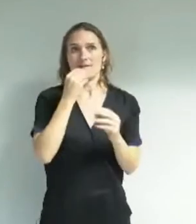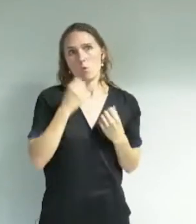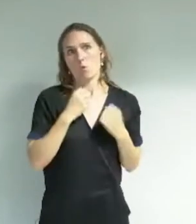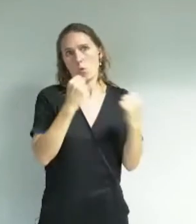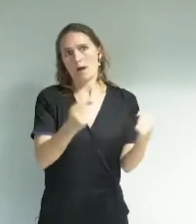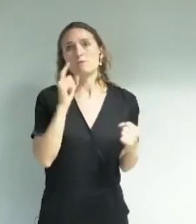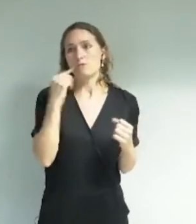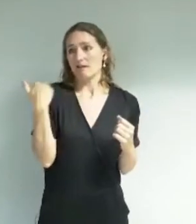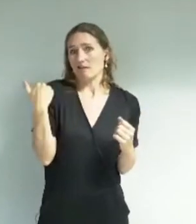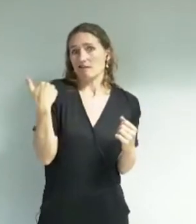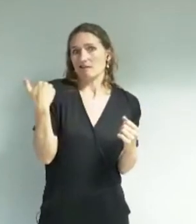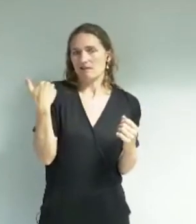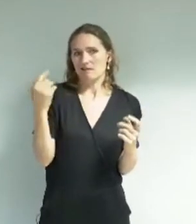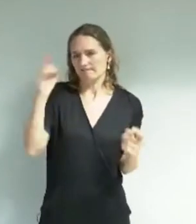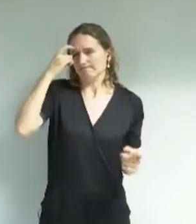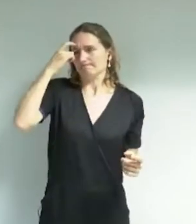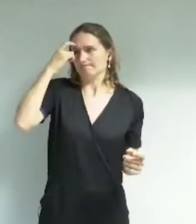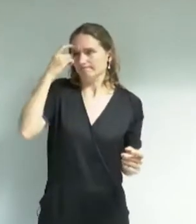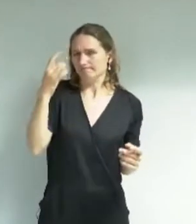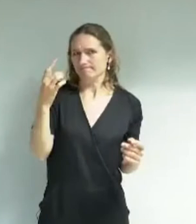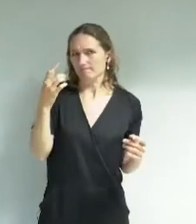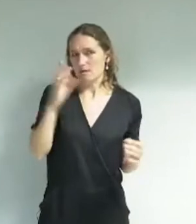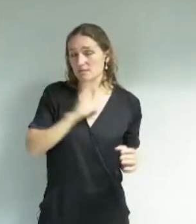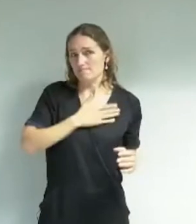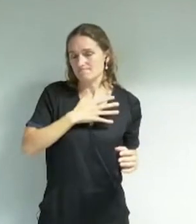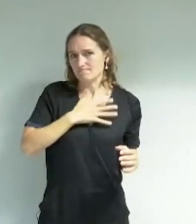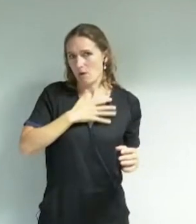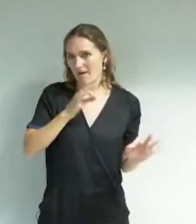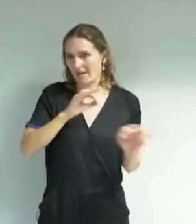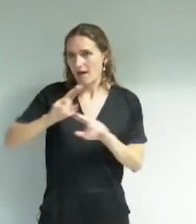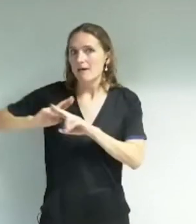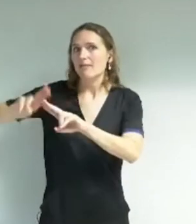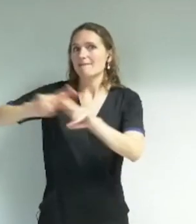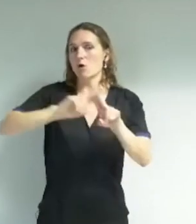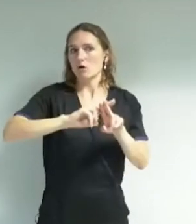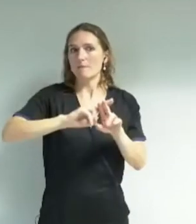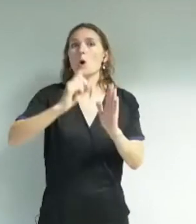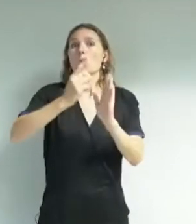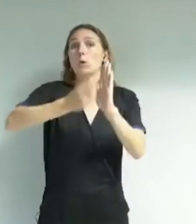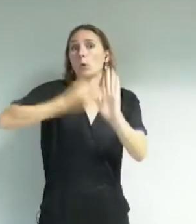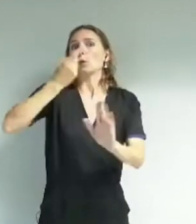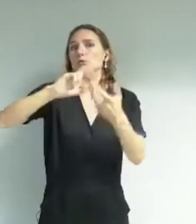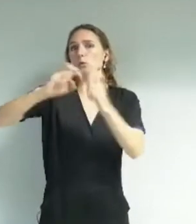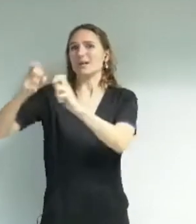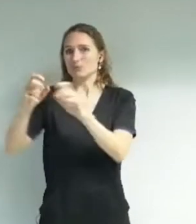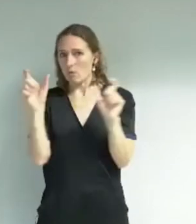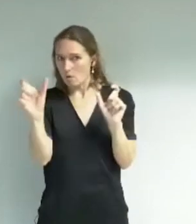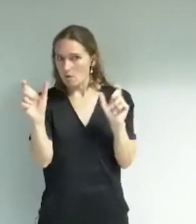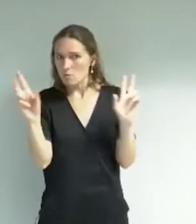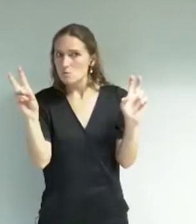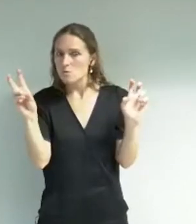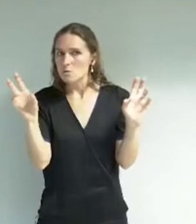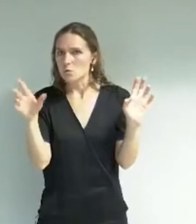de la ville de Grenobloise me revient à l'esprit et je crains vraiment sur ce que vous entendiez par restructuration. Vous avez donc